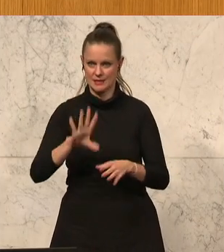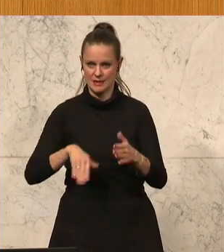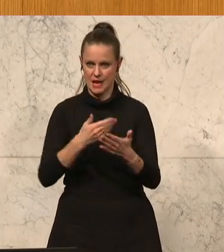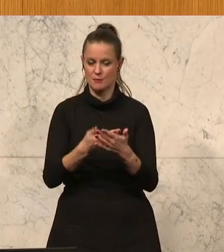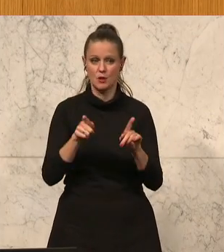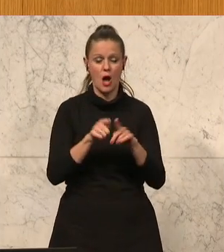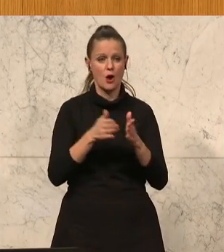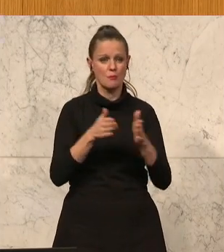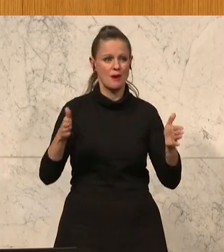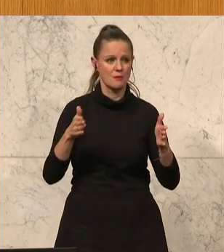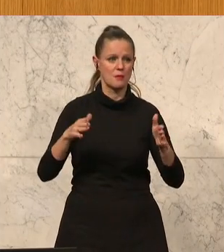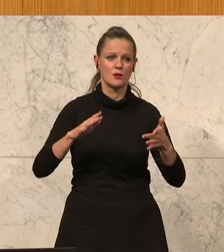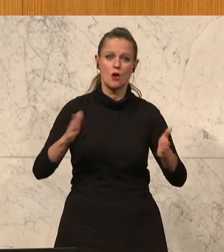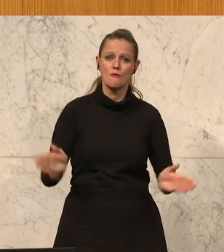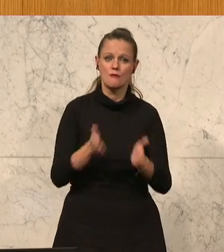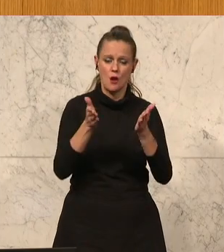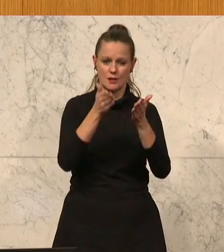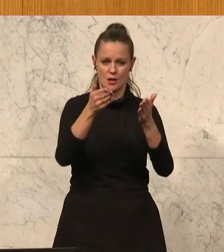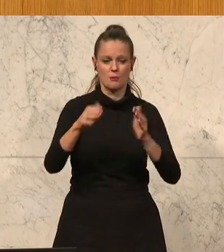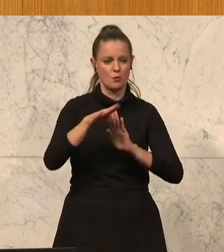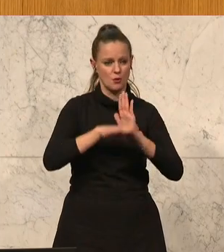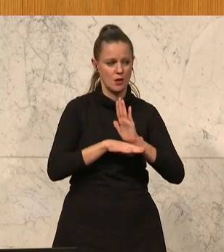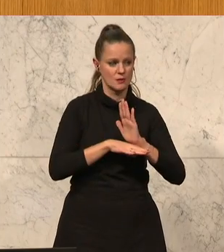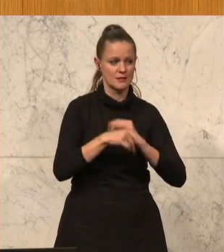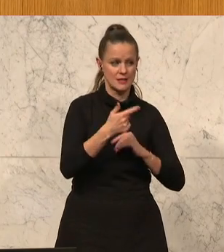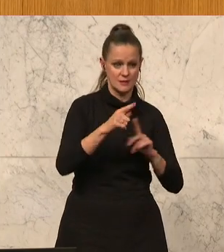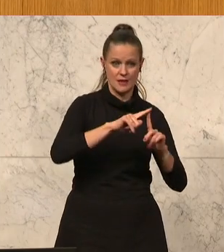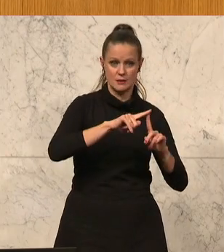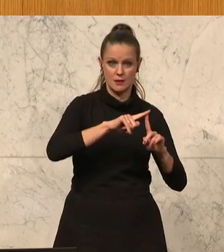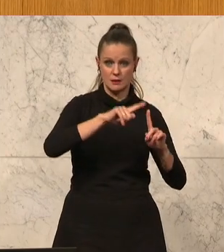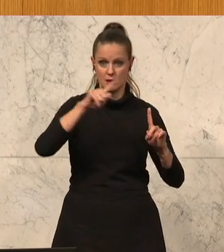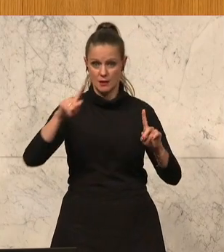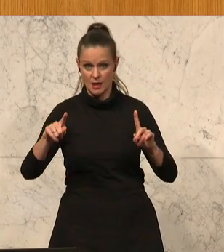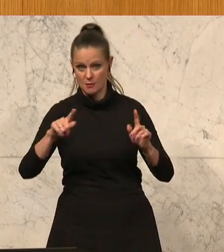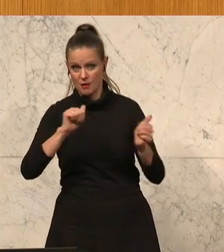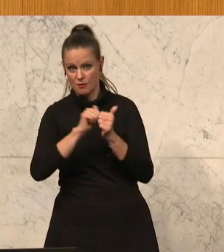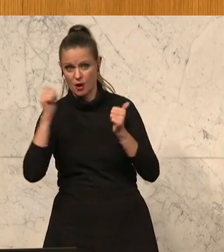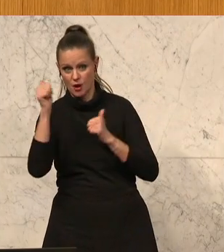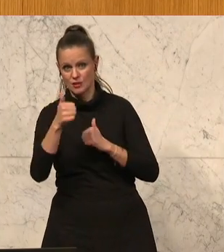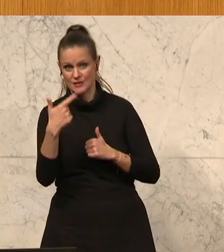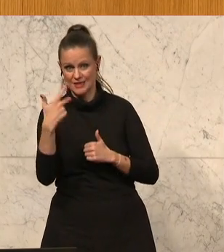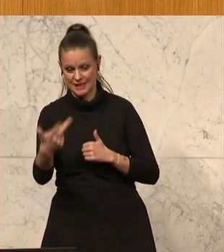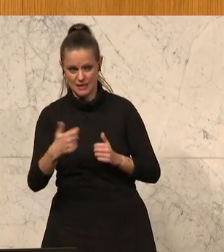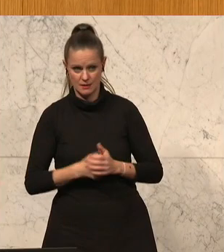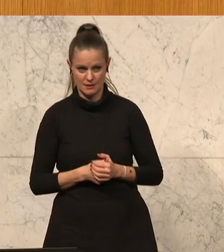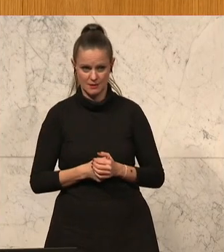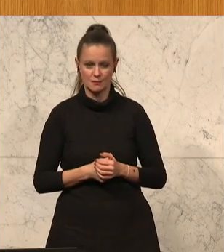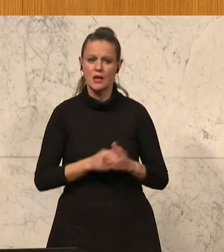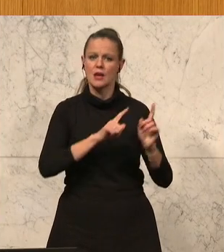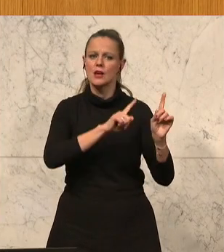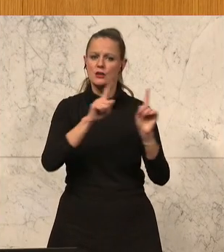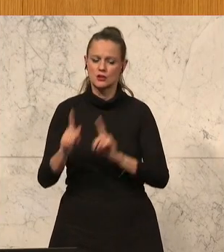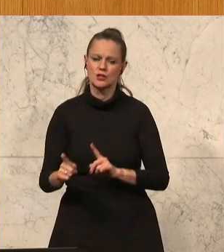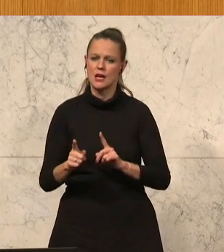Breitbandförderprogramm sowohl noch aus 2020, aber auch in Perspektive 2030. Mit Stand Ende